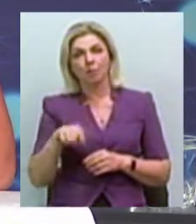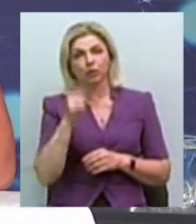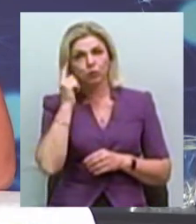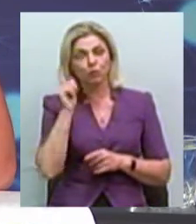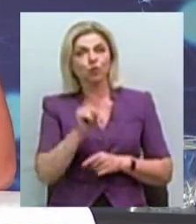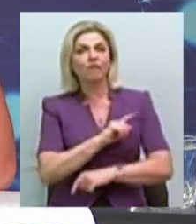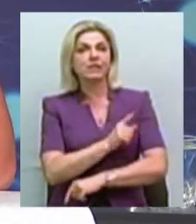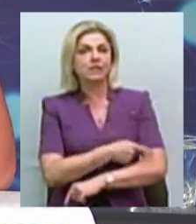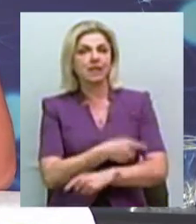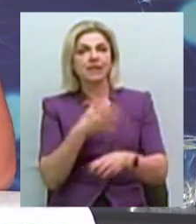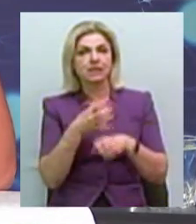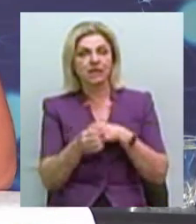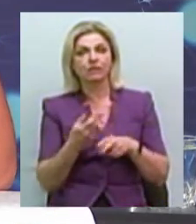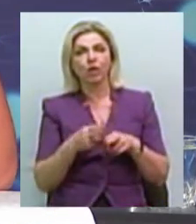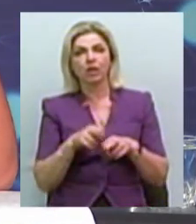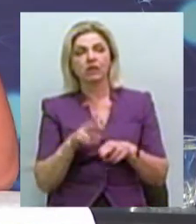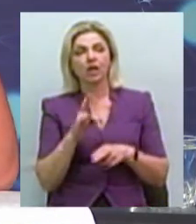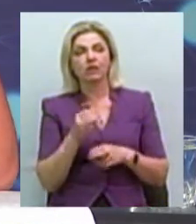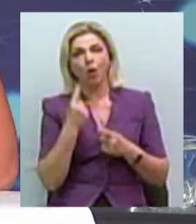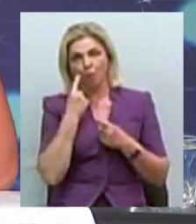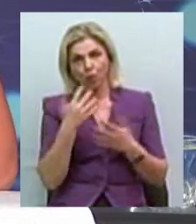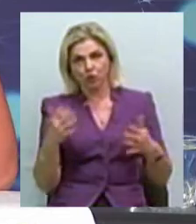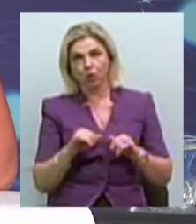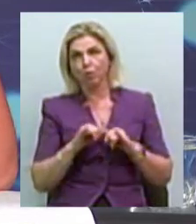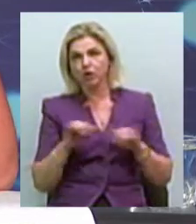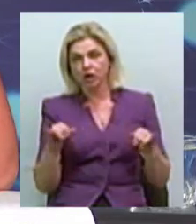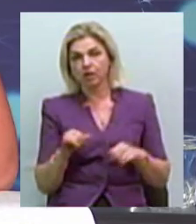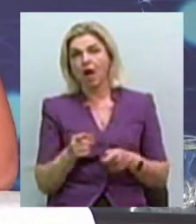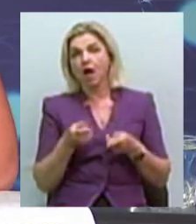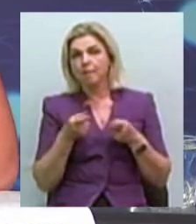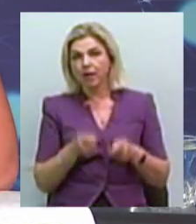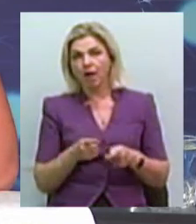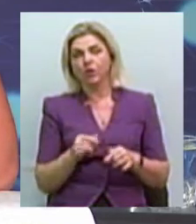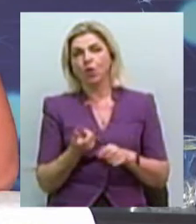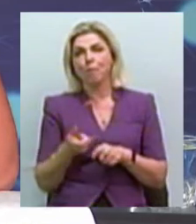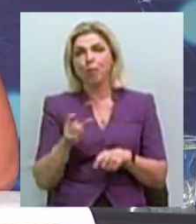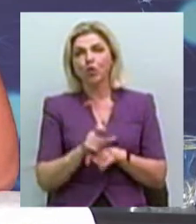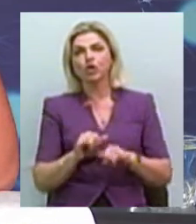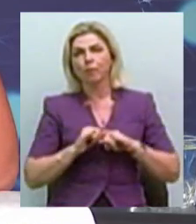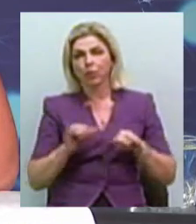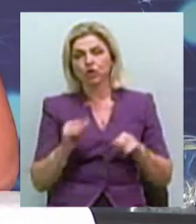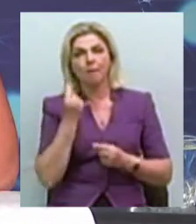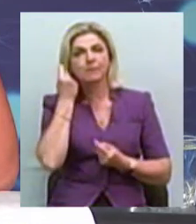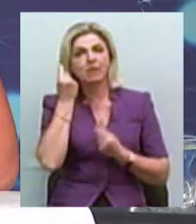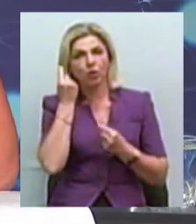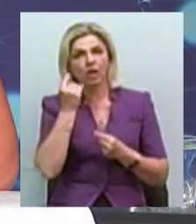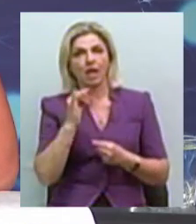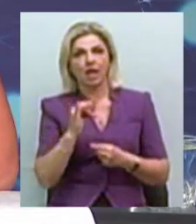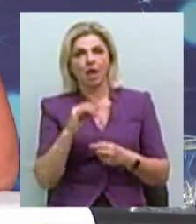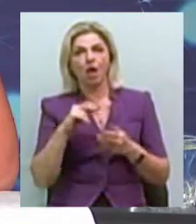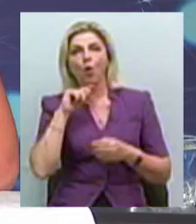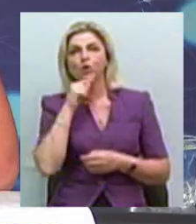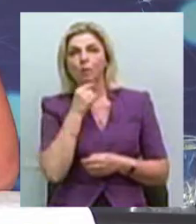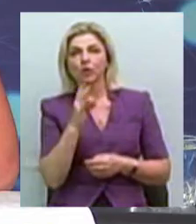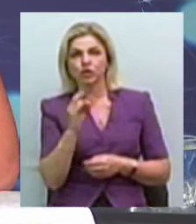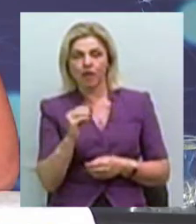насильство – це найбільш поширена форма. Але насправді найбільш поширеною формою є психологічне і економічне насилля.